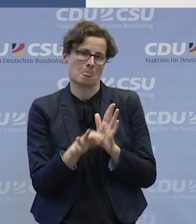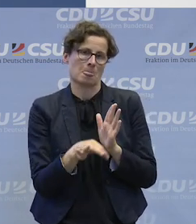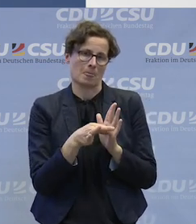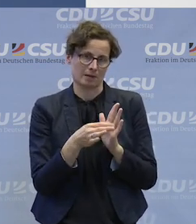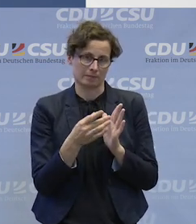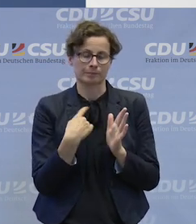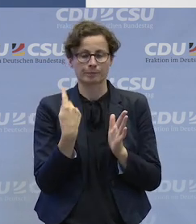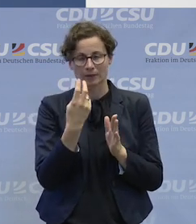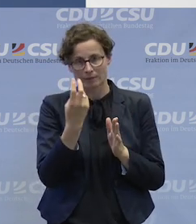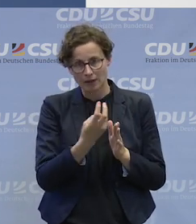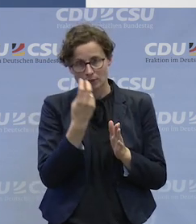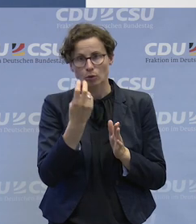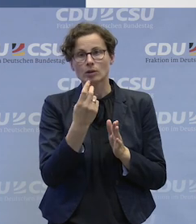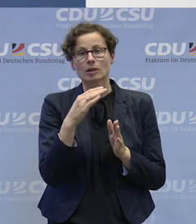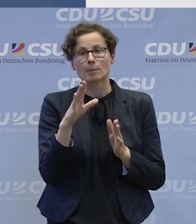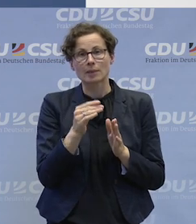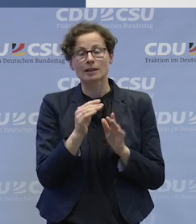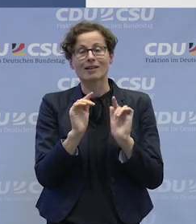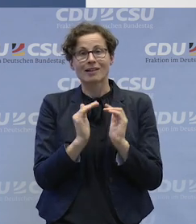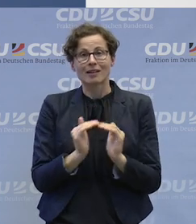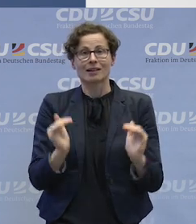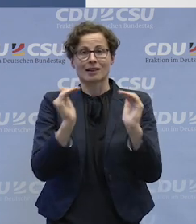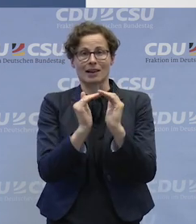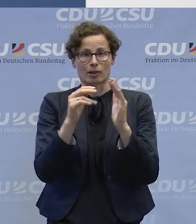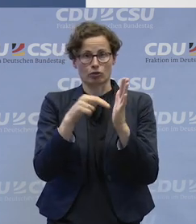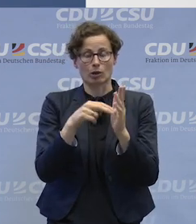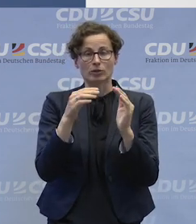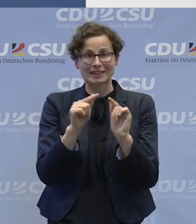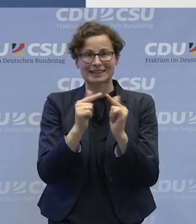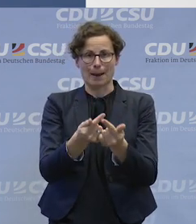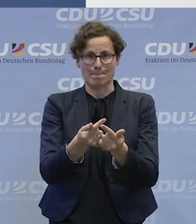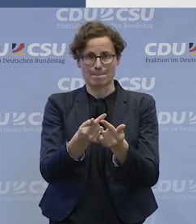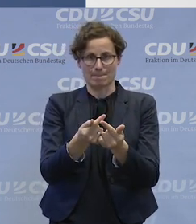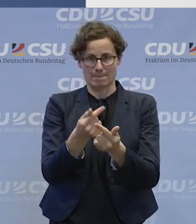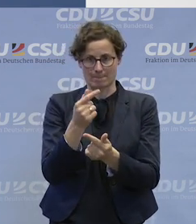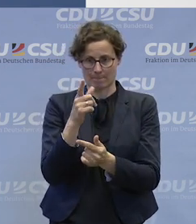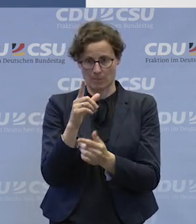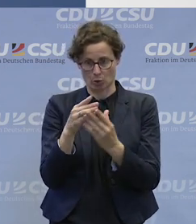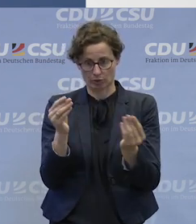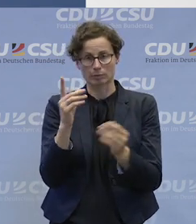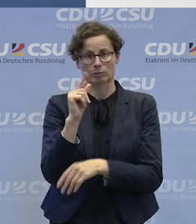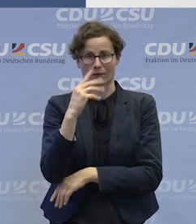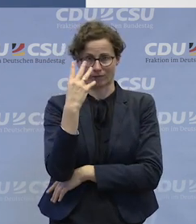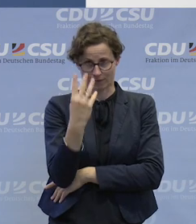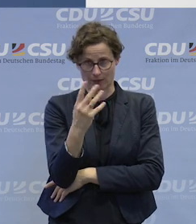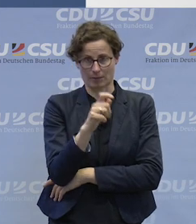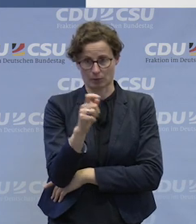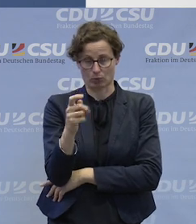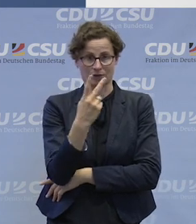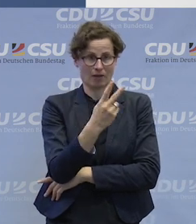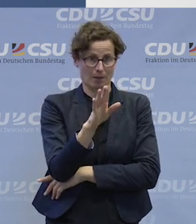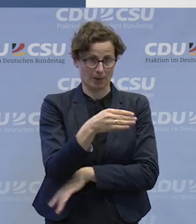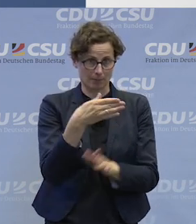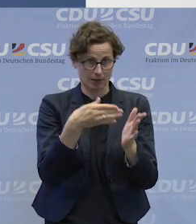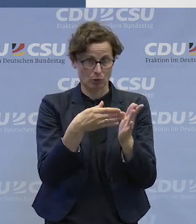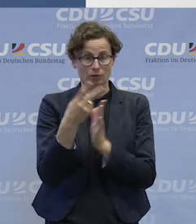Wir versuchen das mit einem Gleichstellungsteam zu lösen, mit vier Personen, zwei Menschen mit und zwei